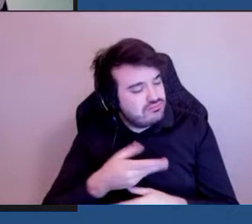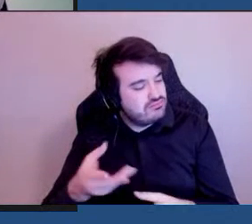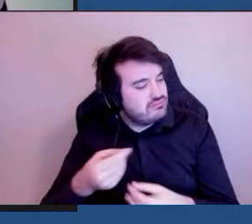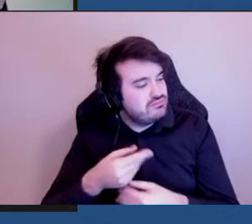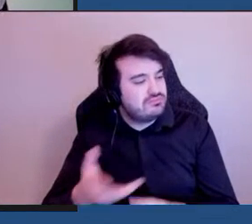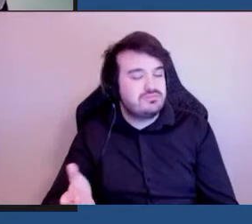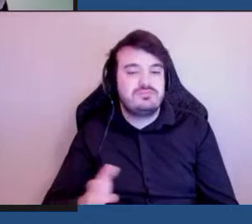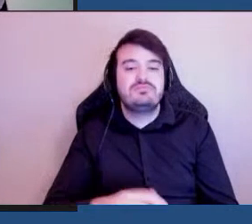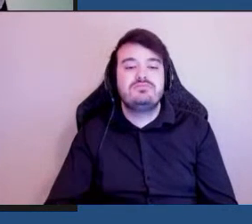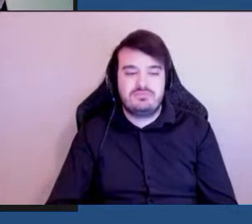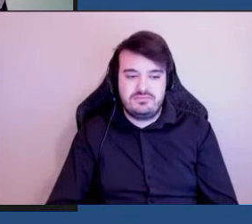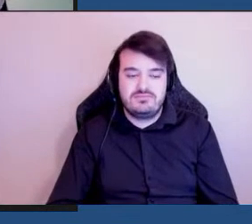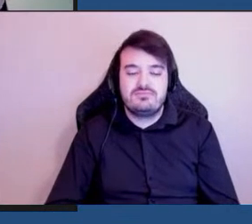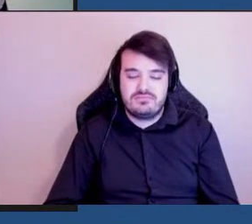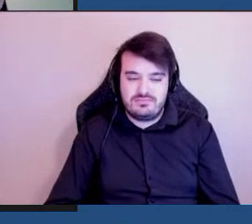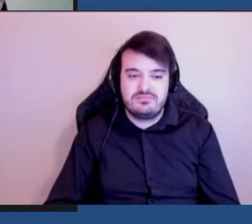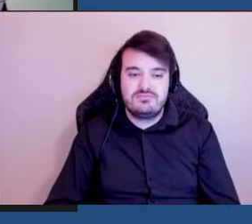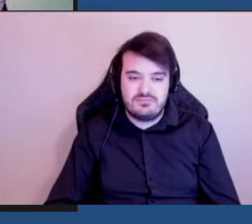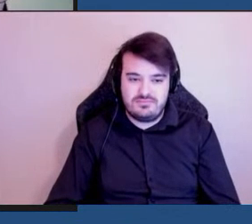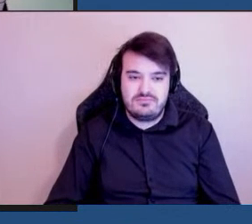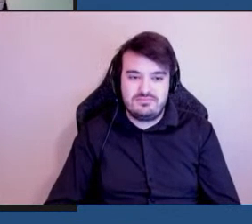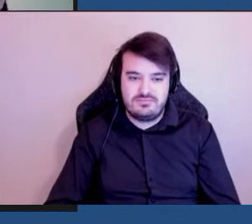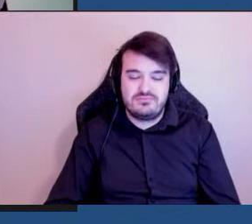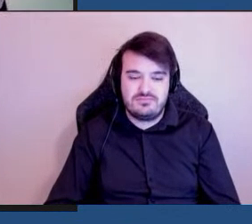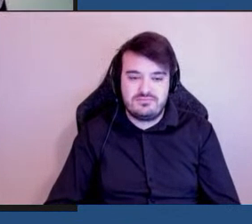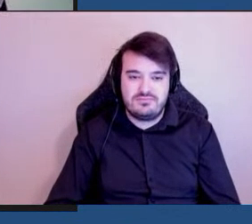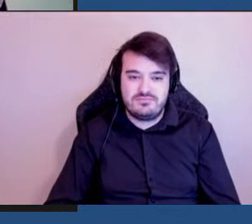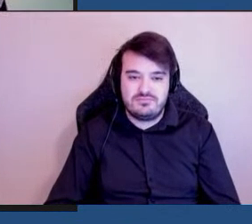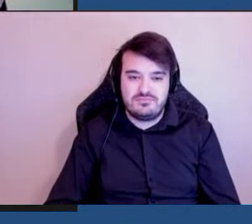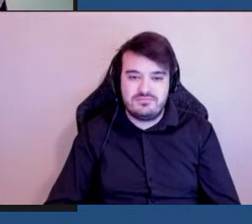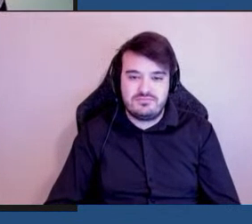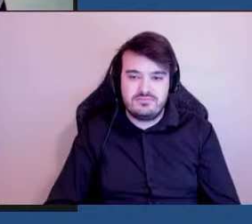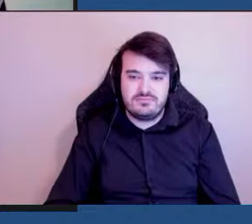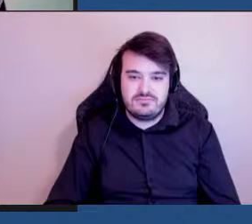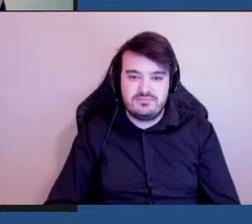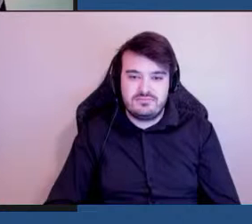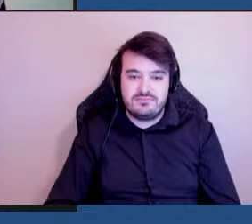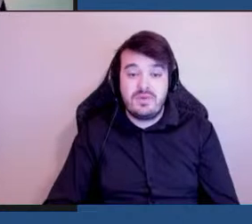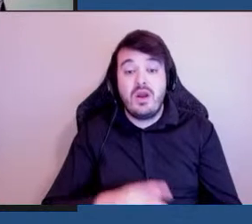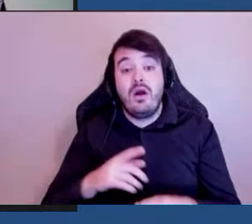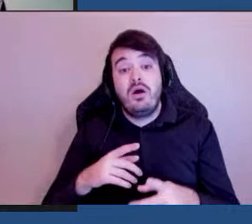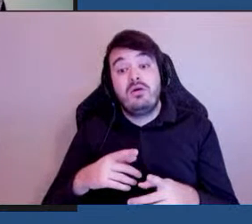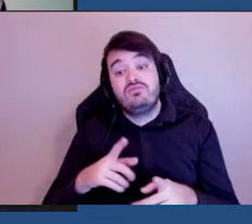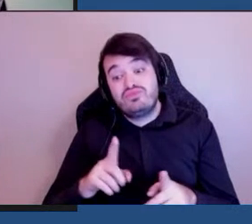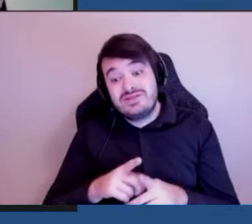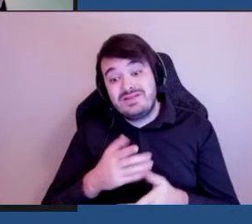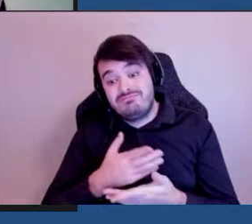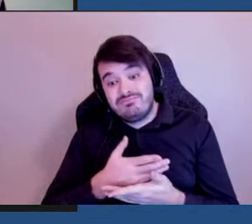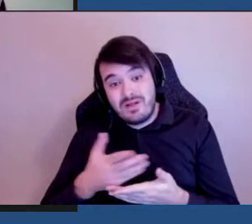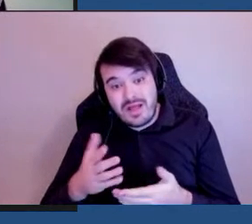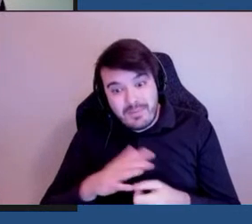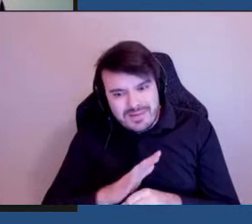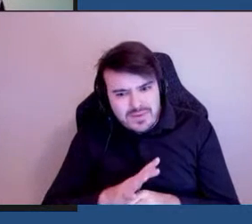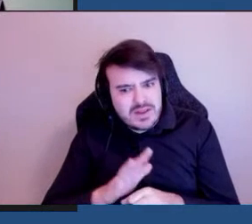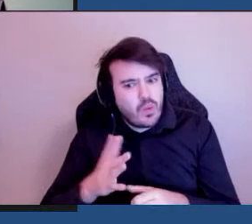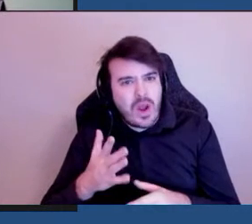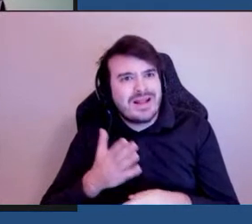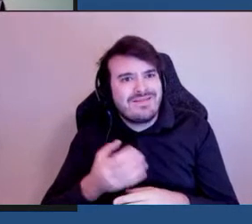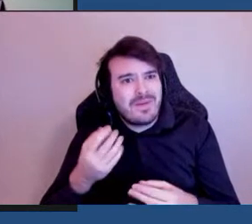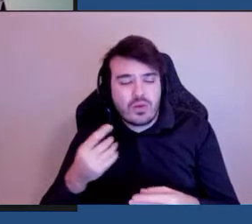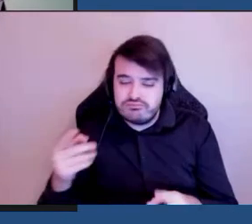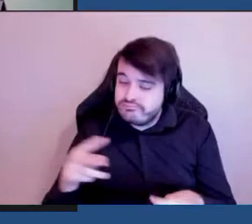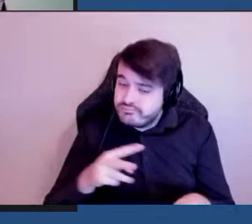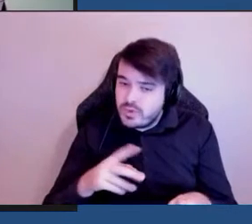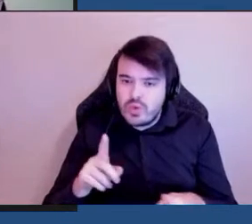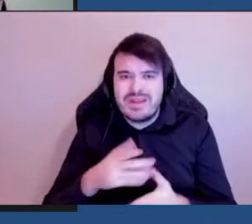des informations sur l'accessibilité pendant la pandémie des bléments des rues et j'en passe pour